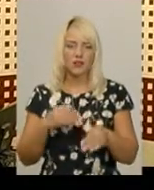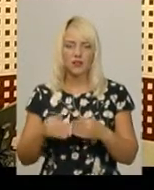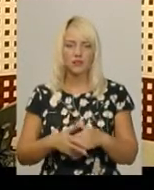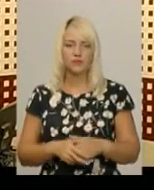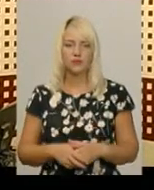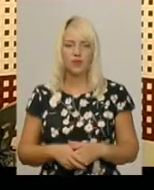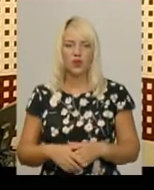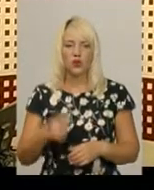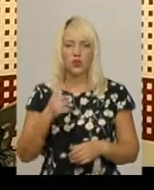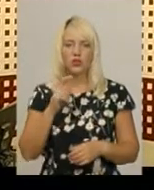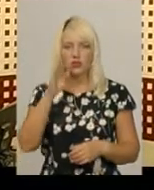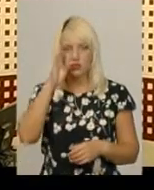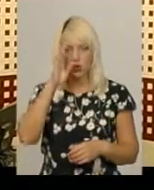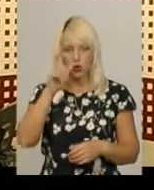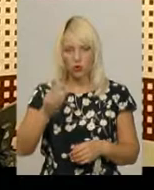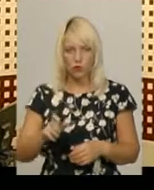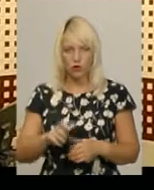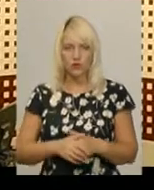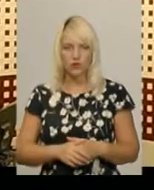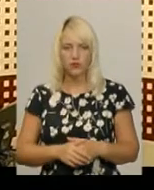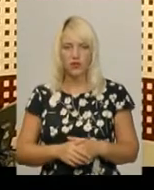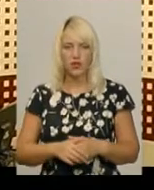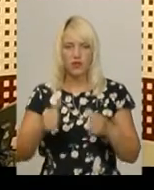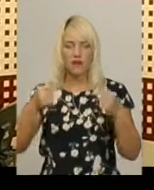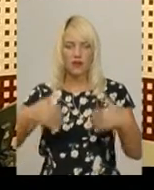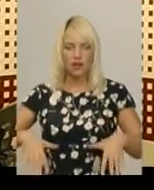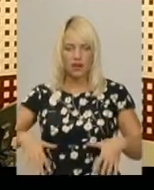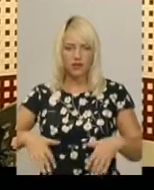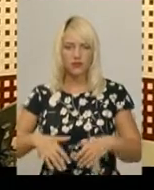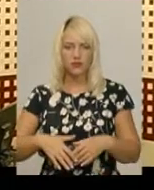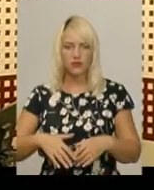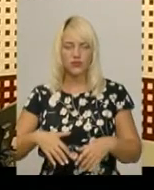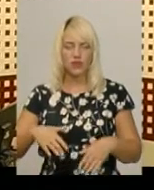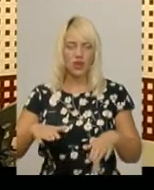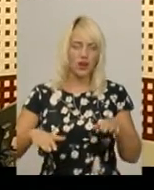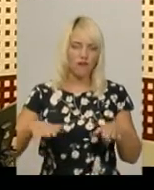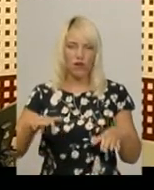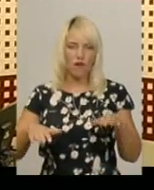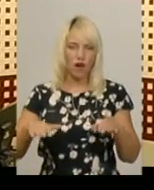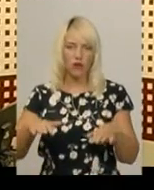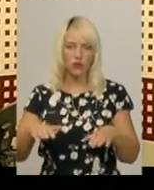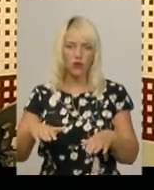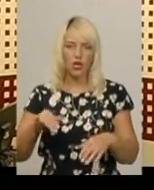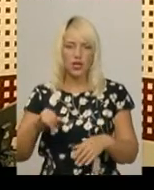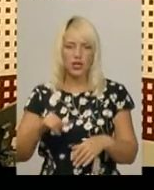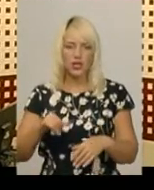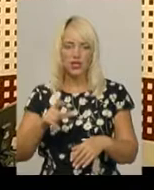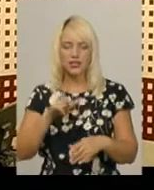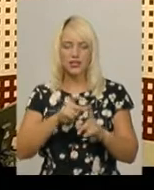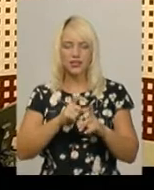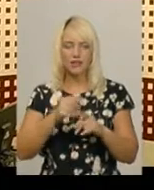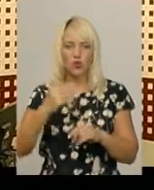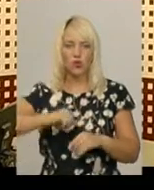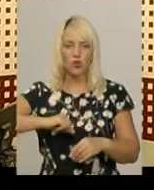Один з хлопчиків втратив рівновагу і, зі слів його